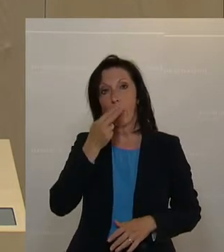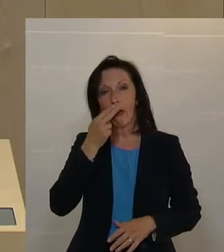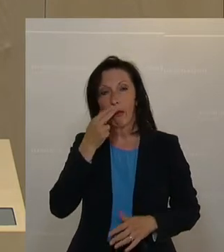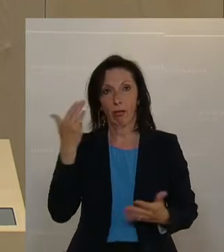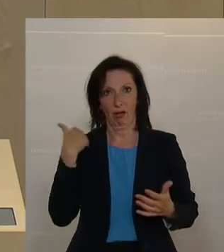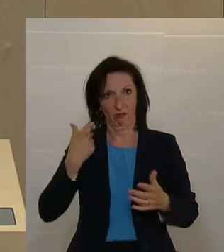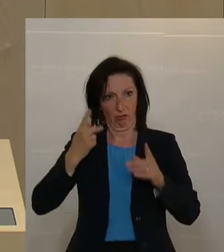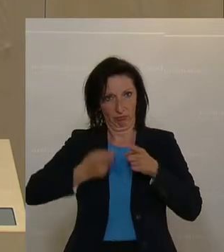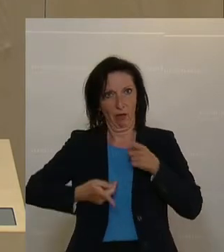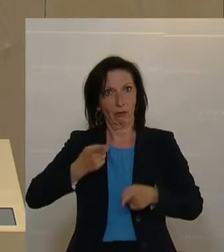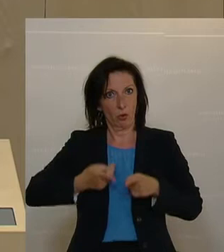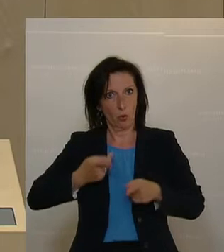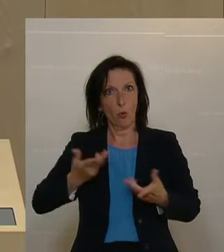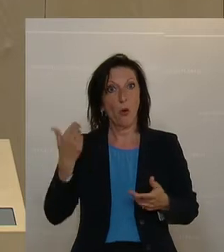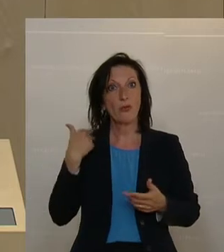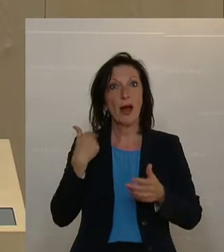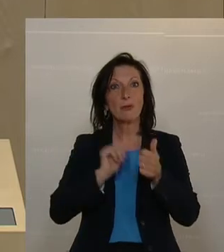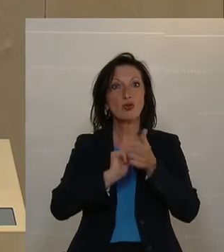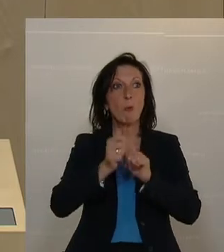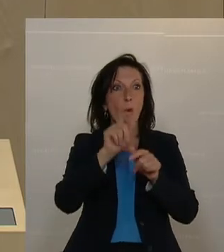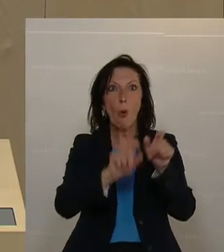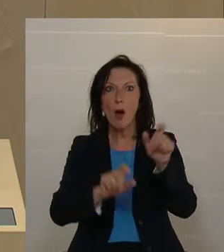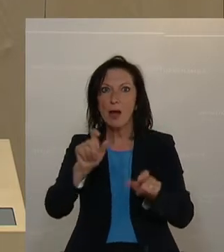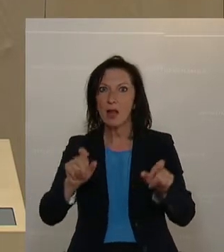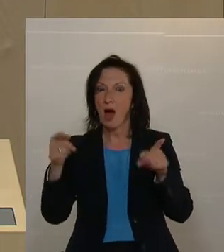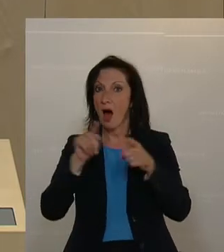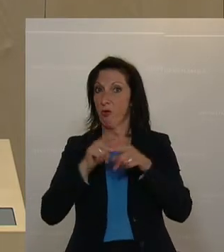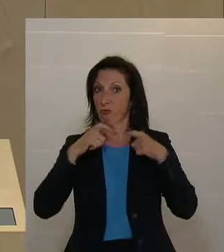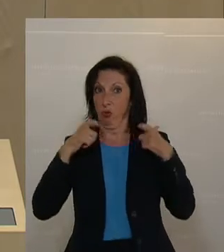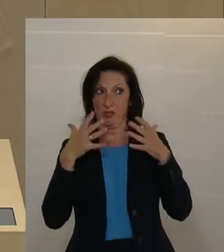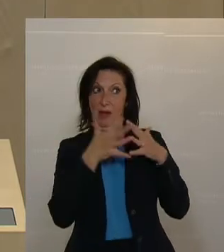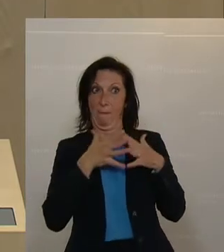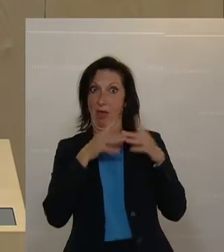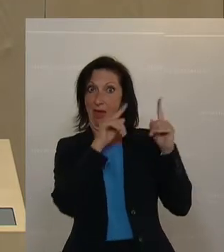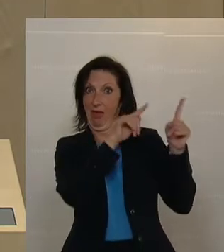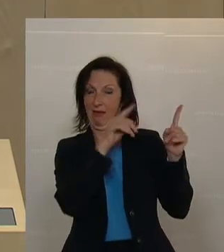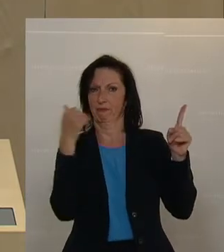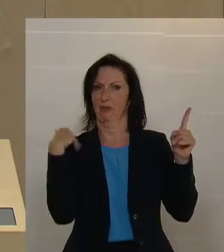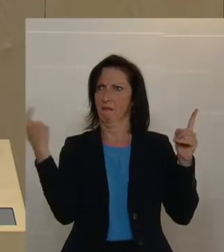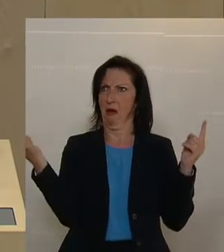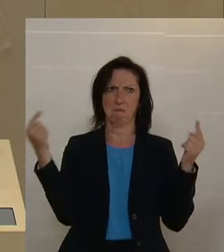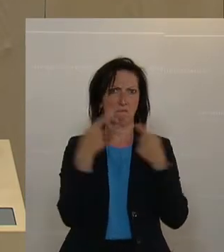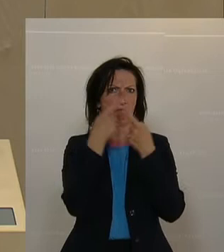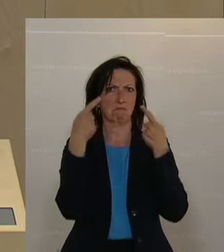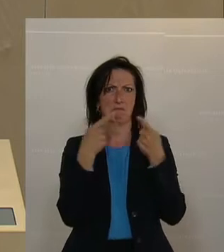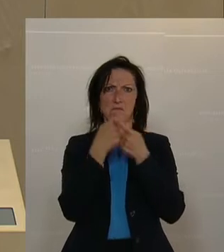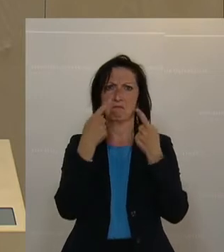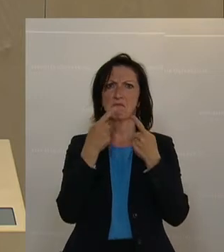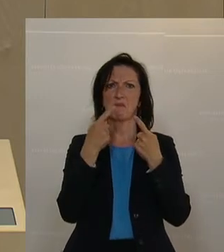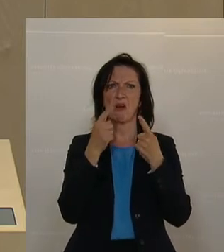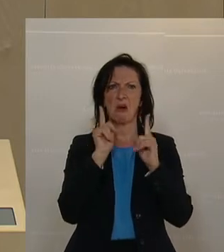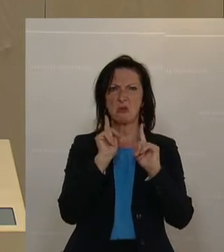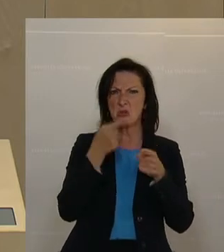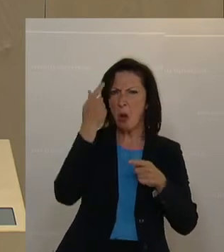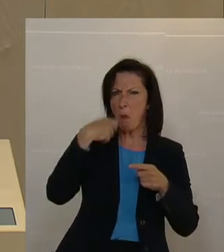Sportler und Sportlerinnen und die Funktionäre in den USA darüber gestritten haben, ob sie überhaupt nach Berlin